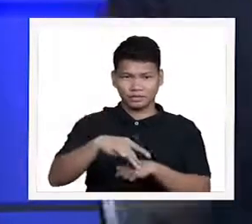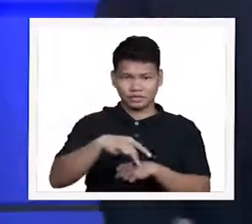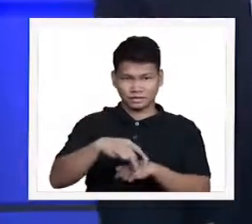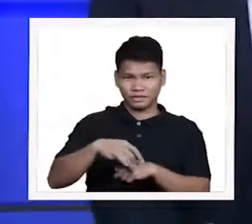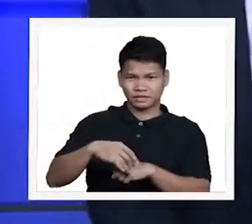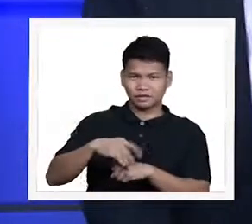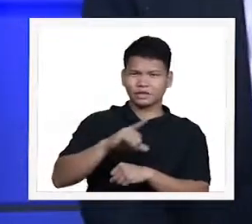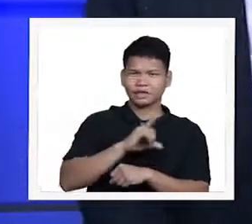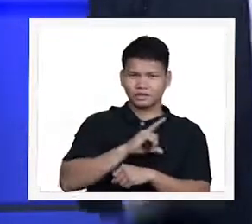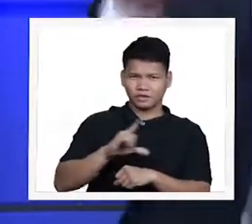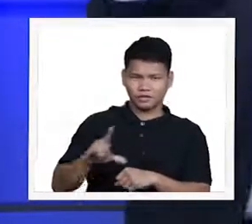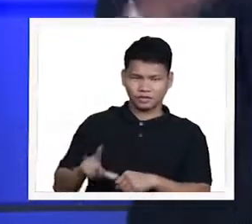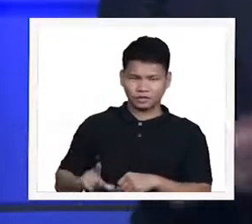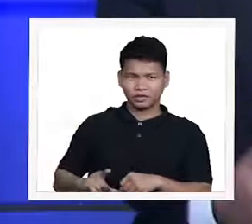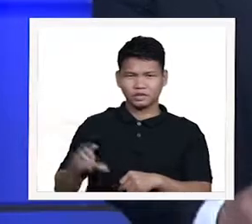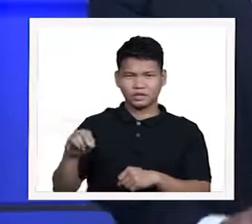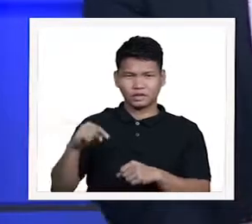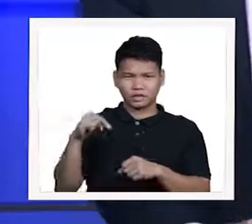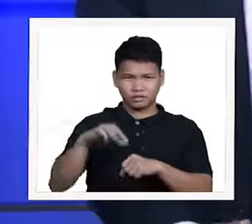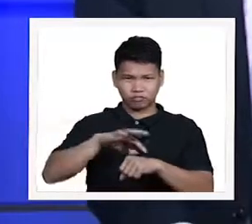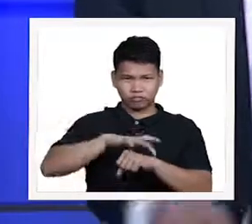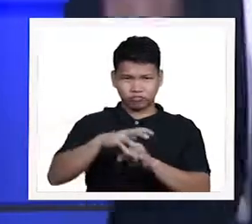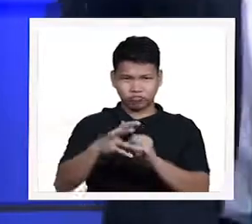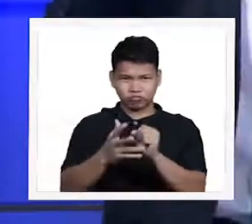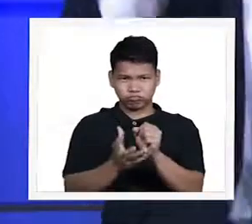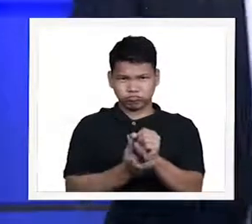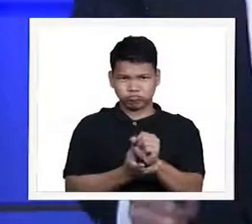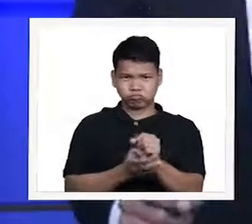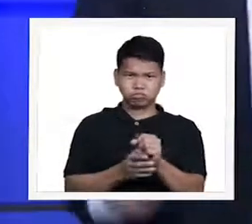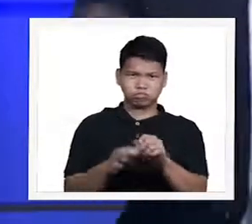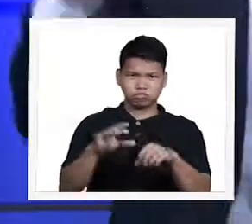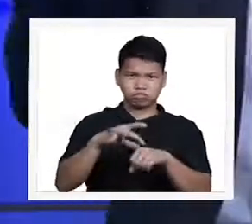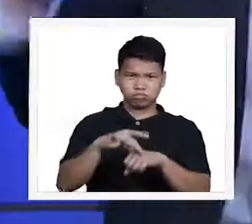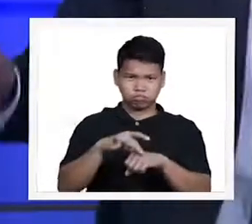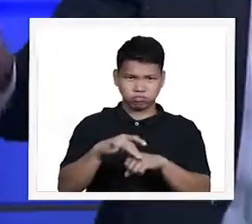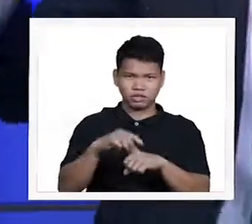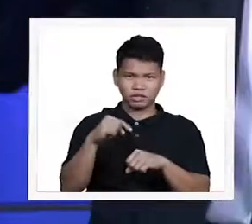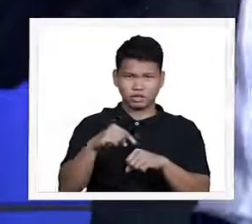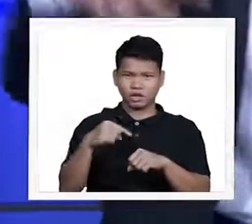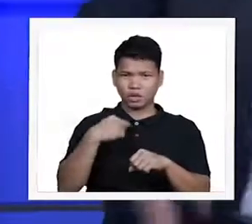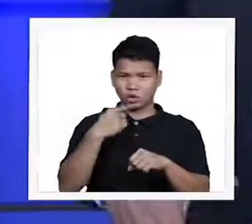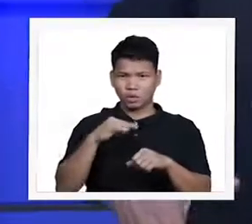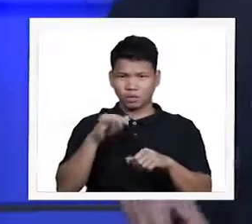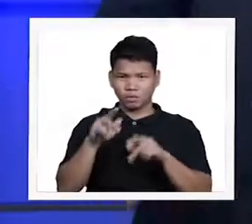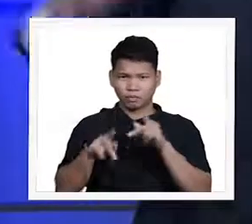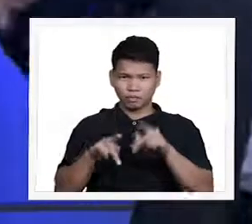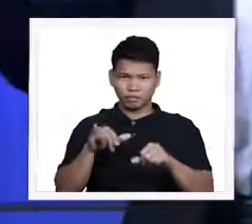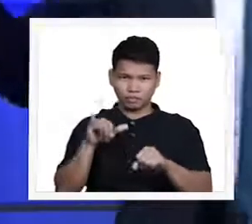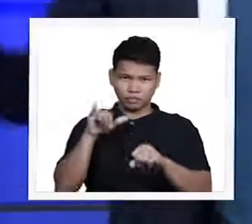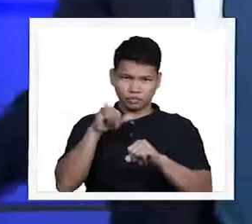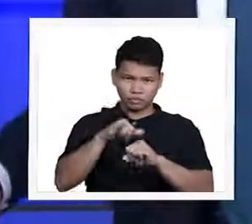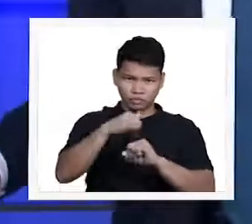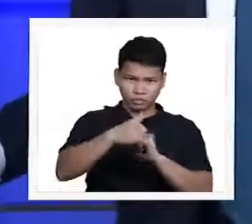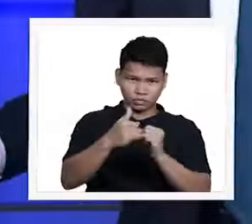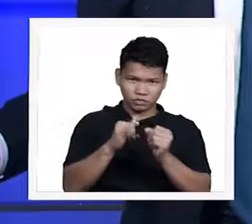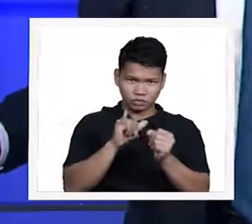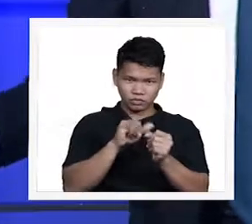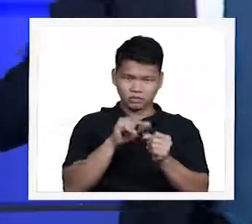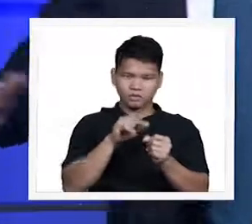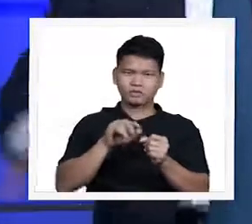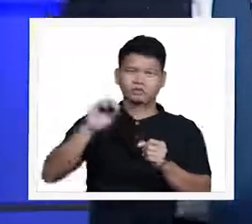is the Lord's and the fullness thereof the world and day that dwells therein.